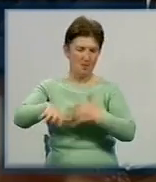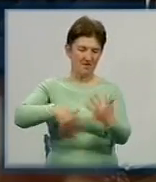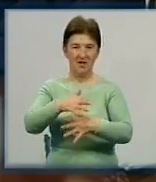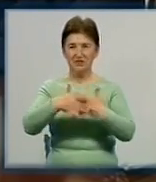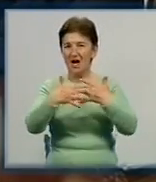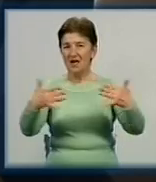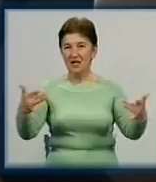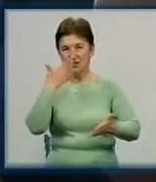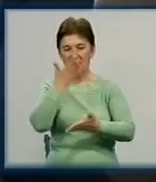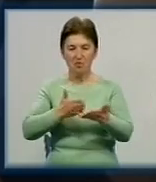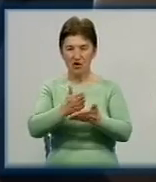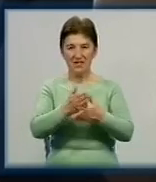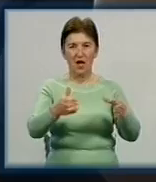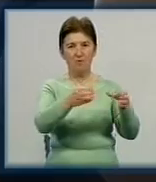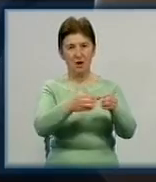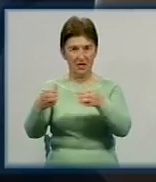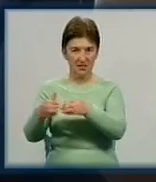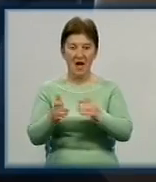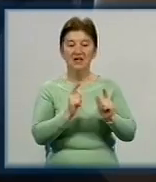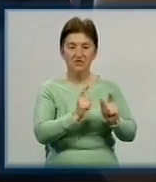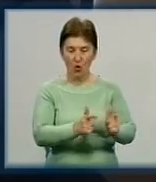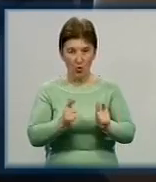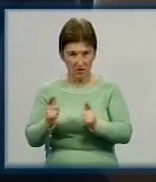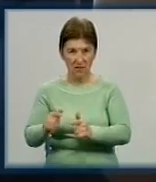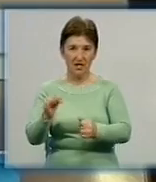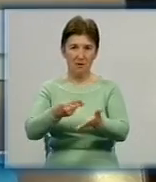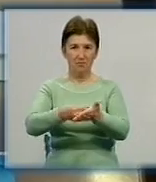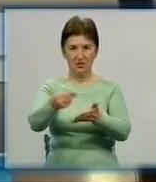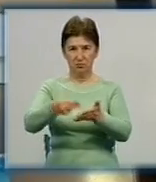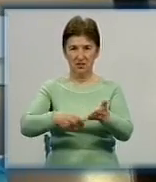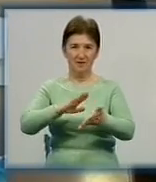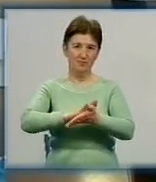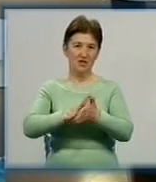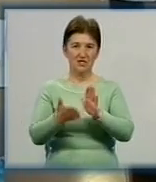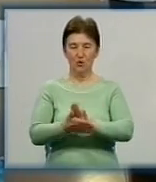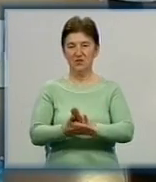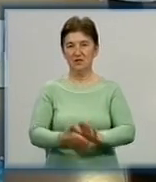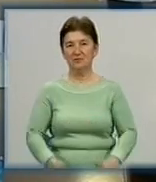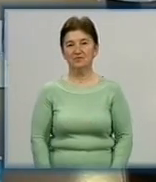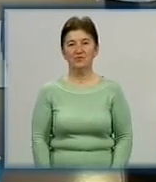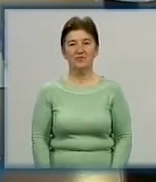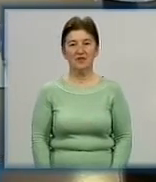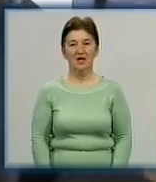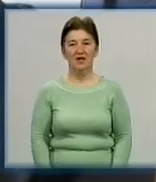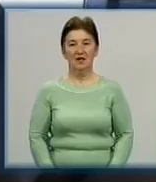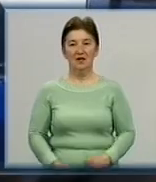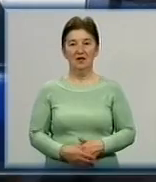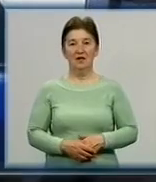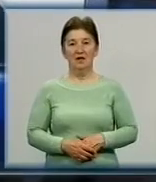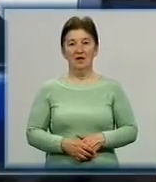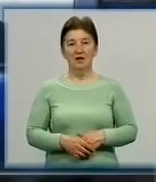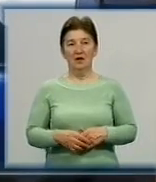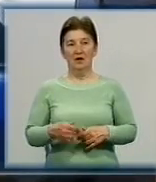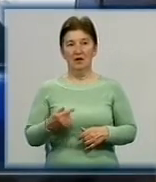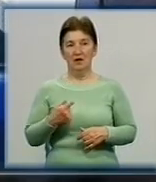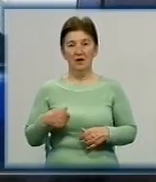політичних партій та громадських організацій згодилися з таким планом і підписали резолюцію. Ми дітей не